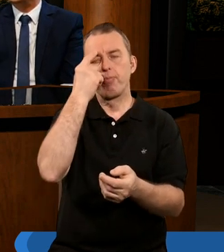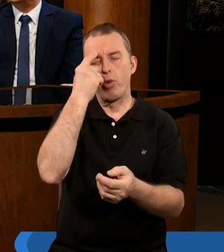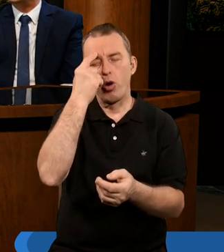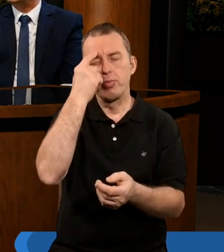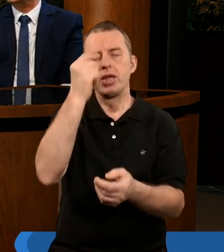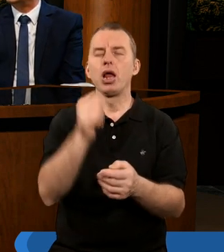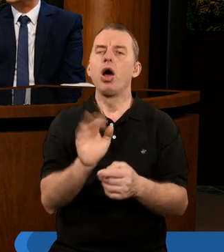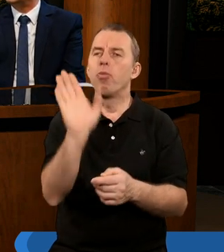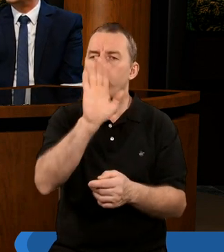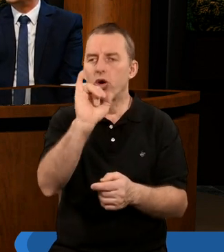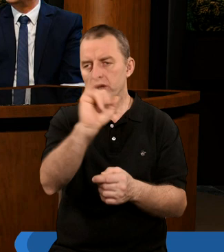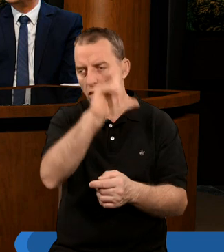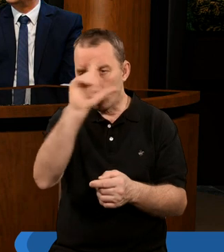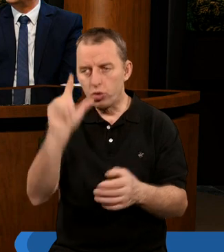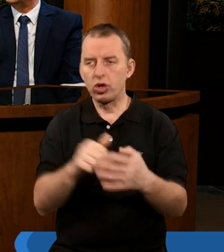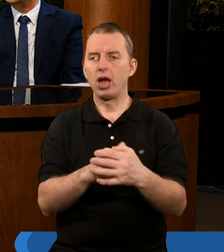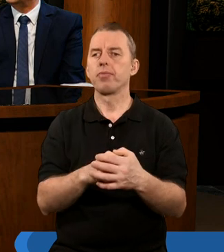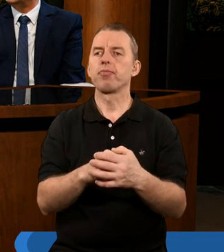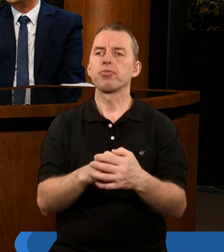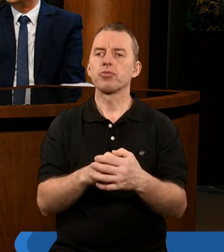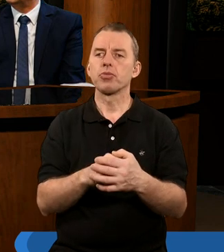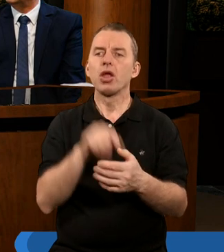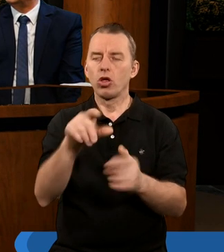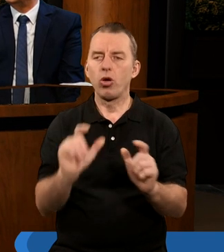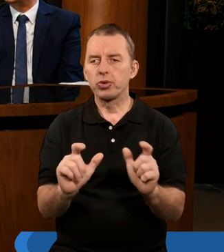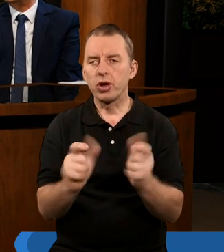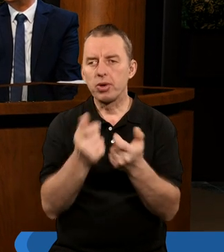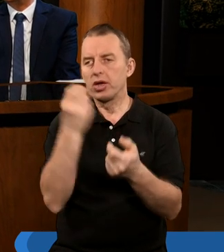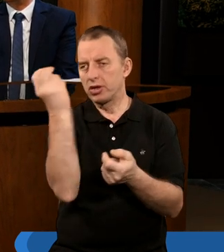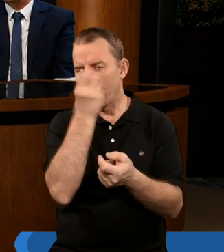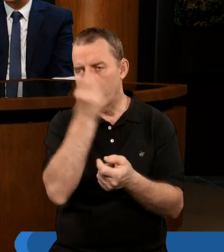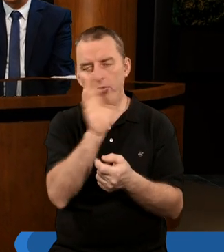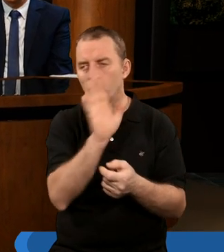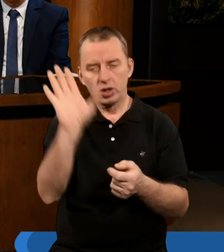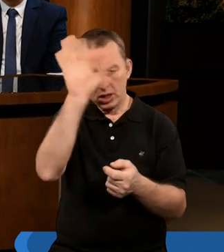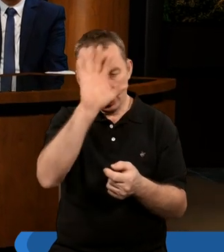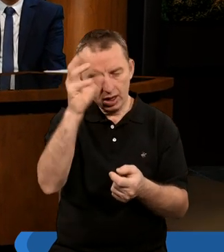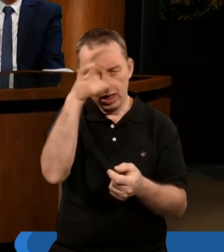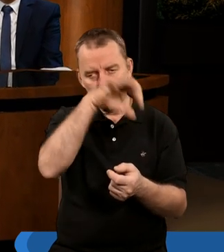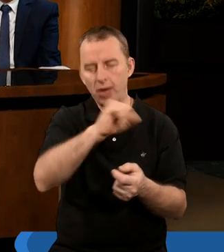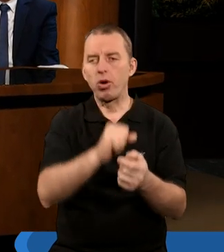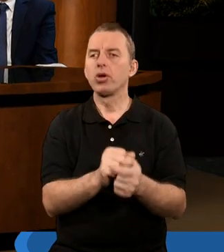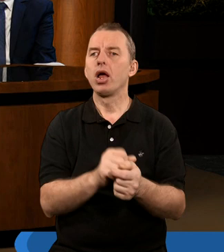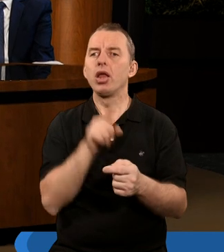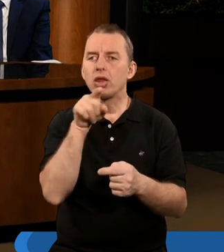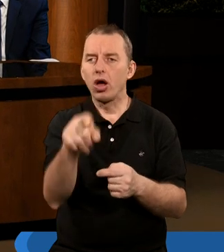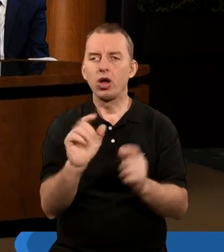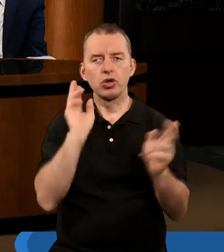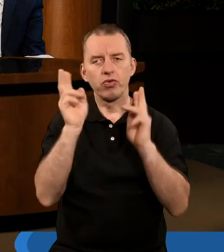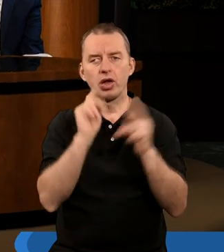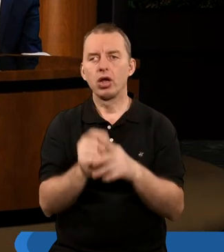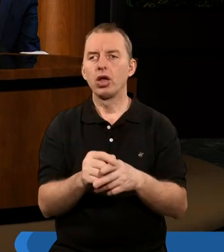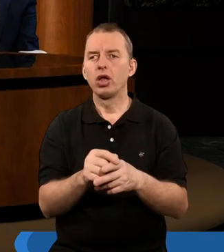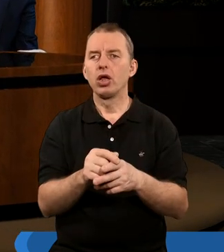Bogu o jego ludzie. To jest ciekawe, bo przecież Bóg nie zapomina, ale przez ten dźwięk